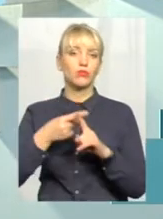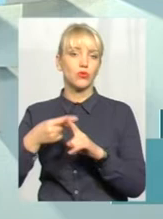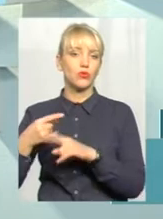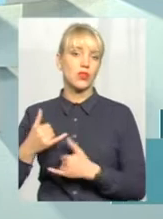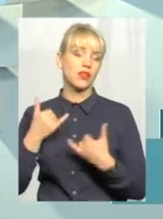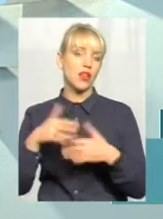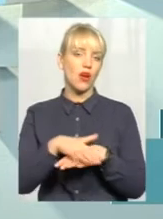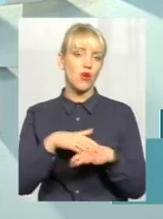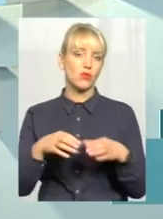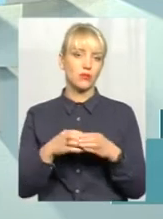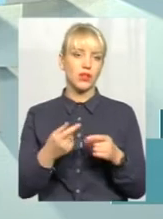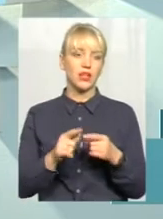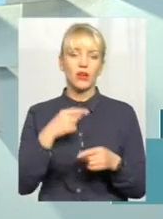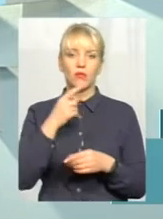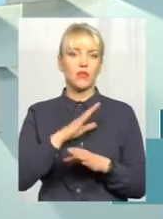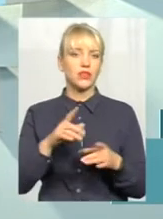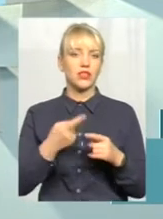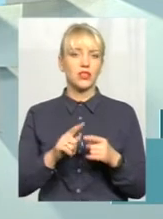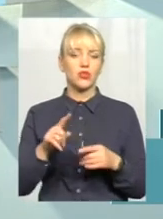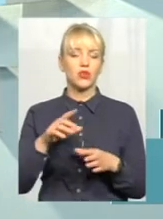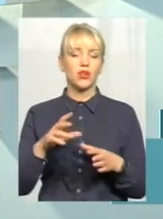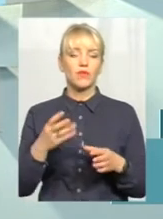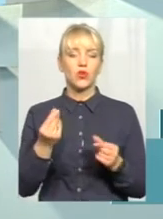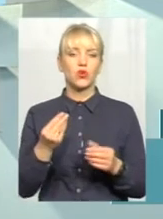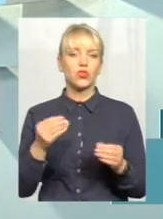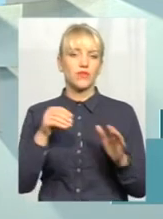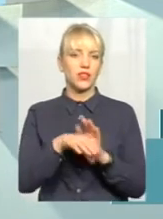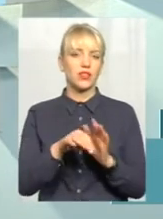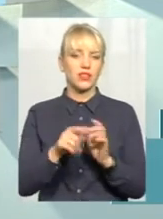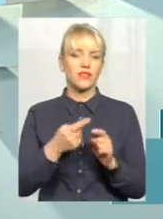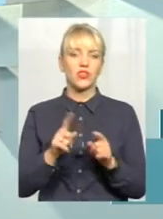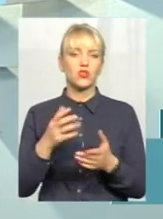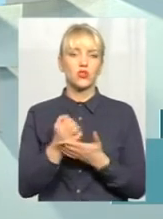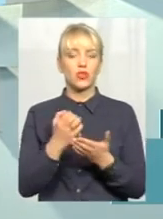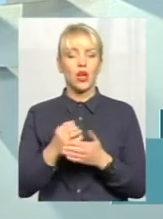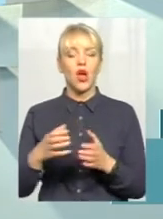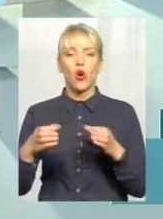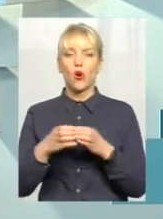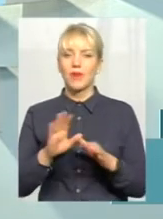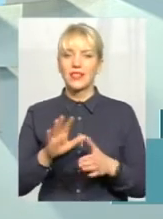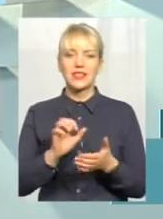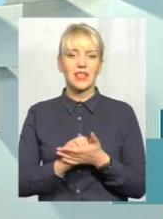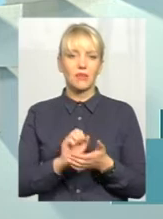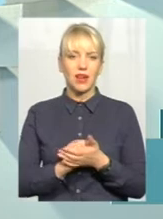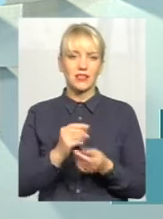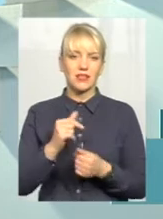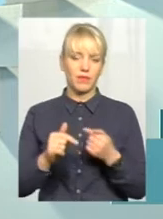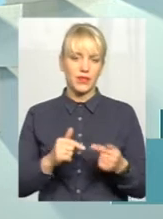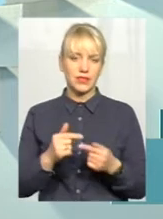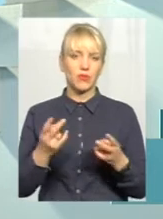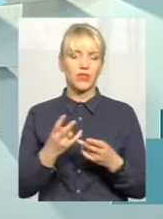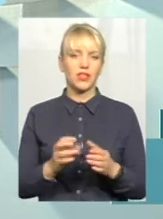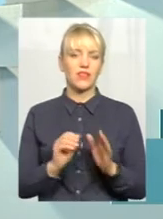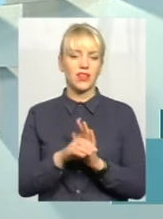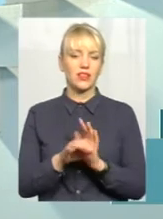Мова ж не йде про те, що громада вклала гроші в то, що вона заробить. Громада не займається бізнесом, але вона повинна вкладати гроші в розвиток. Якщо є